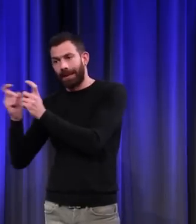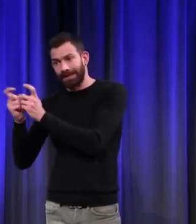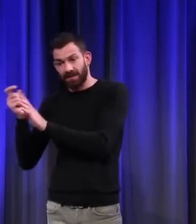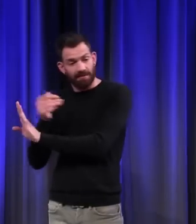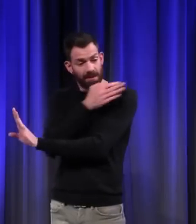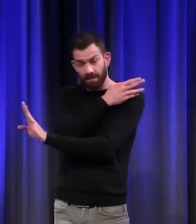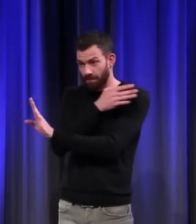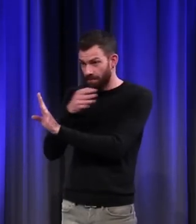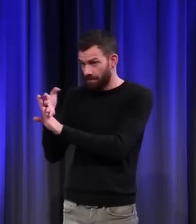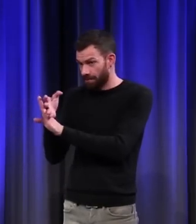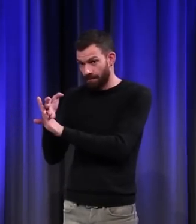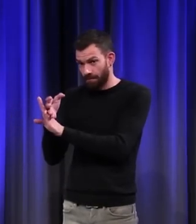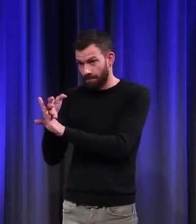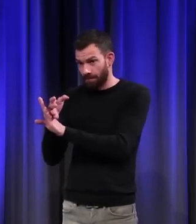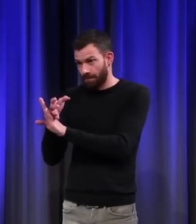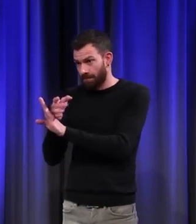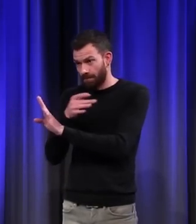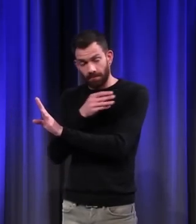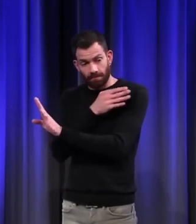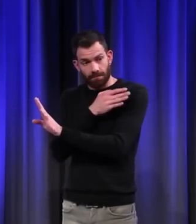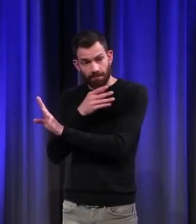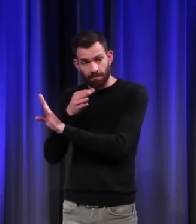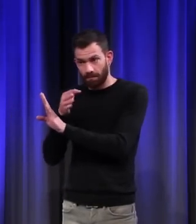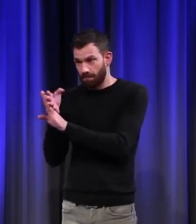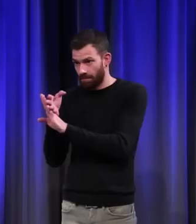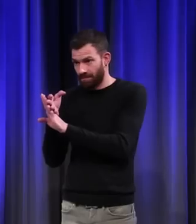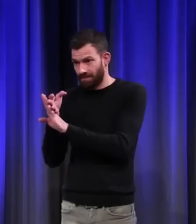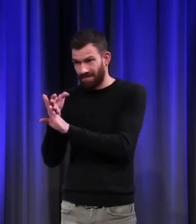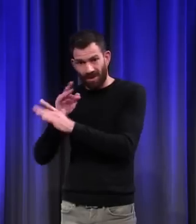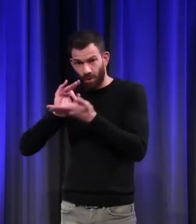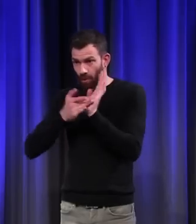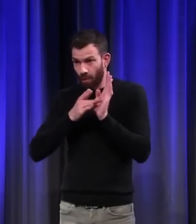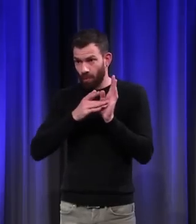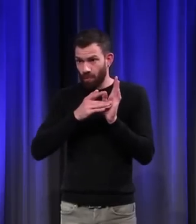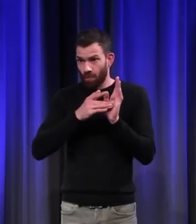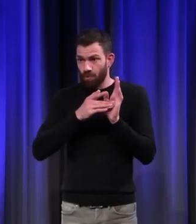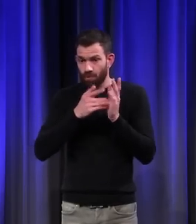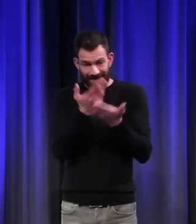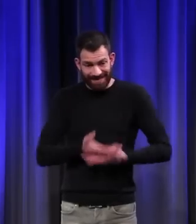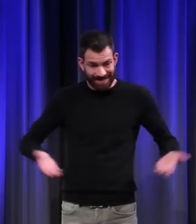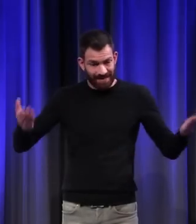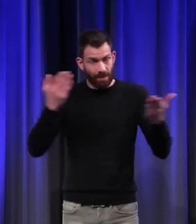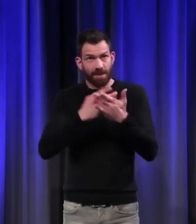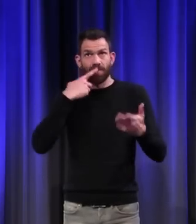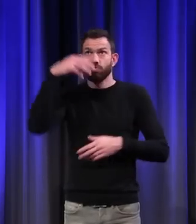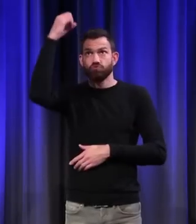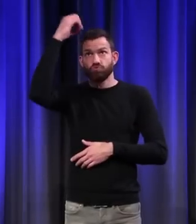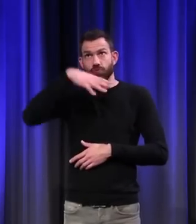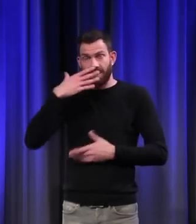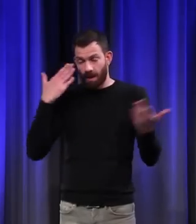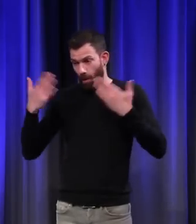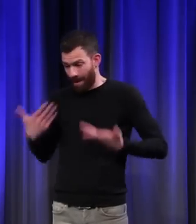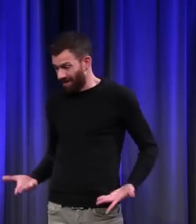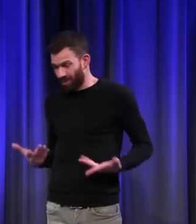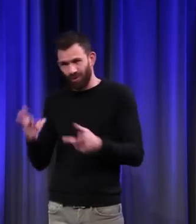conçu et vu dans des conditions d'éclairage qui n'ont aucun rapport avec nos conditions d'éclairage au musée.